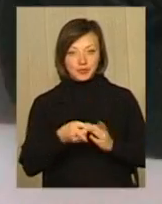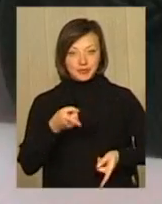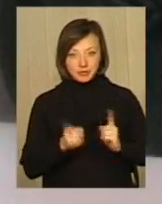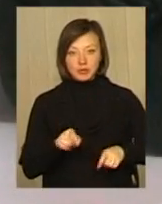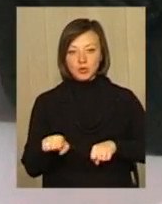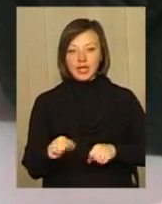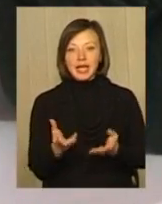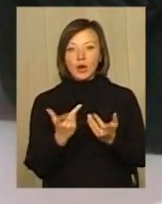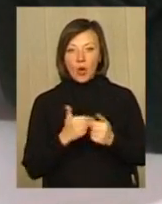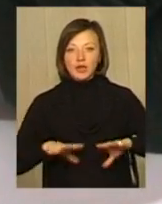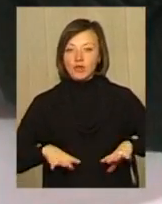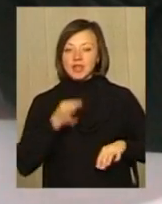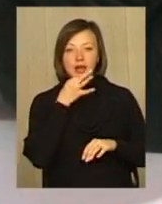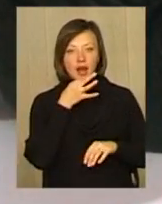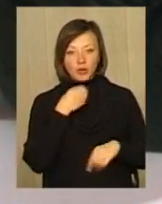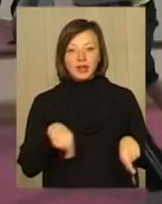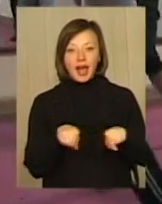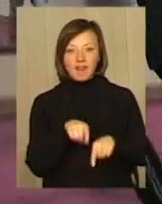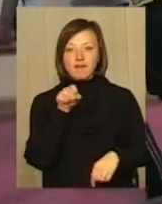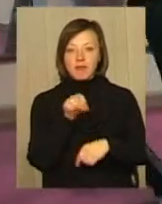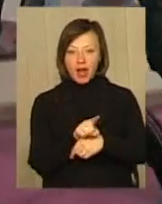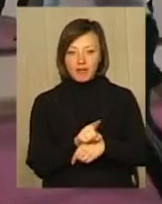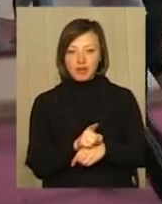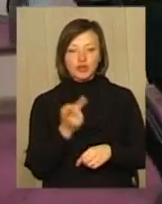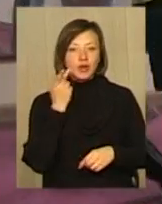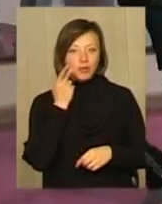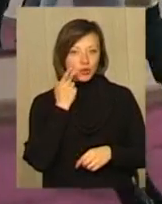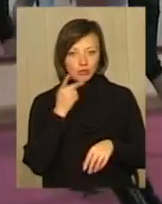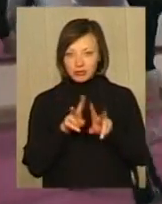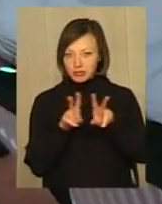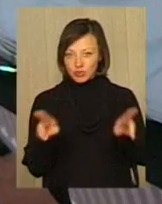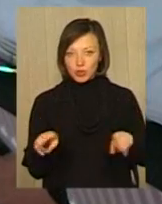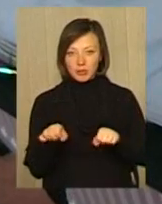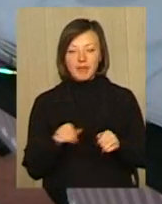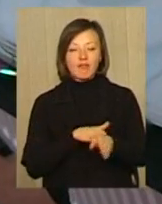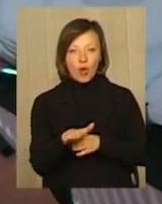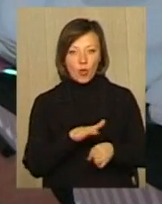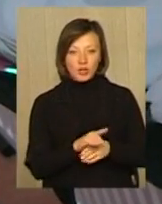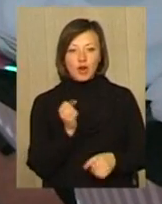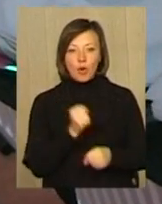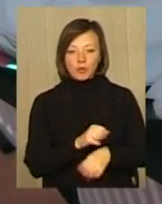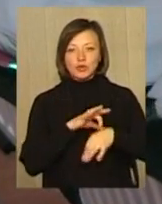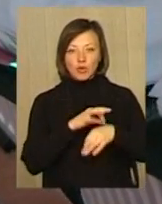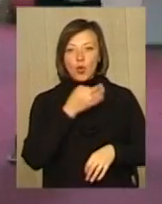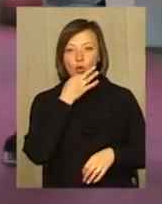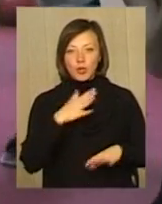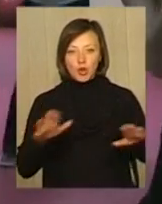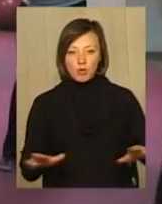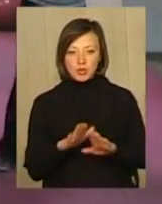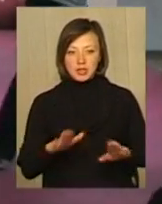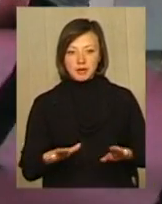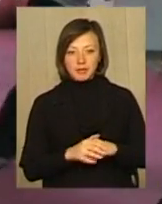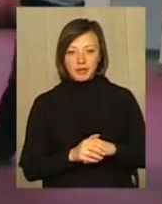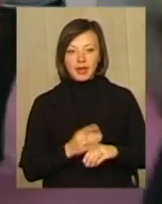боксування після кількох тренувань зарано, а от такі вправи, що імітують бій, уже пора виконувати. І роблять їх учениці під супровід улюбленої музики. Власне,